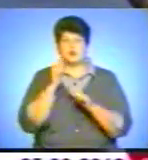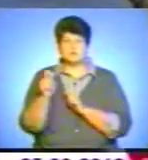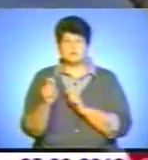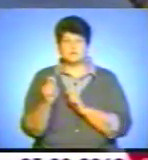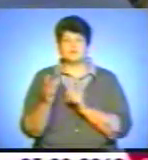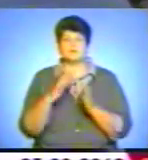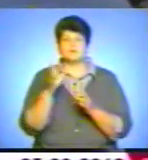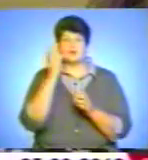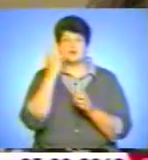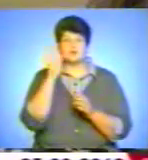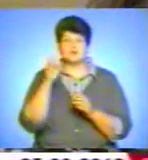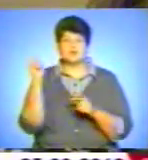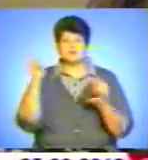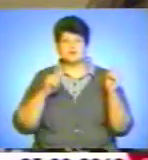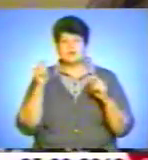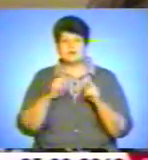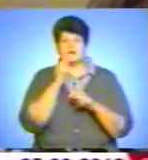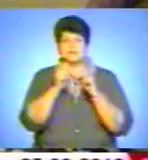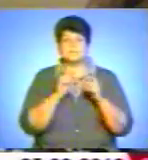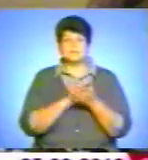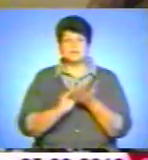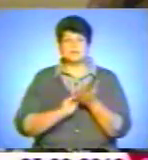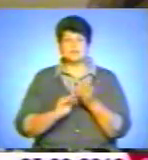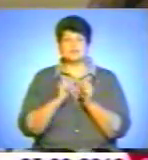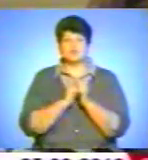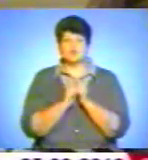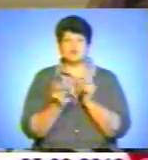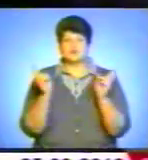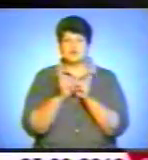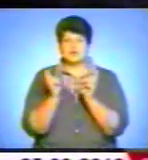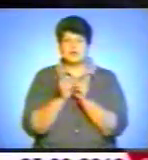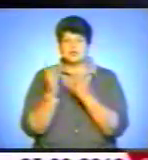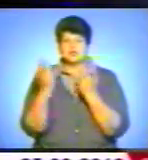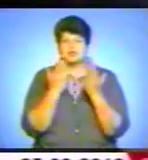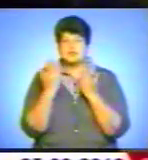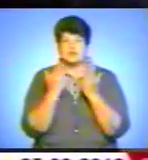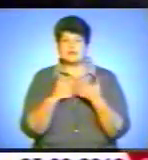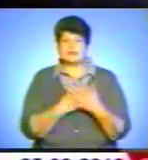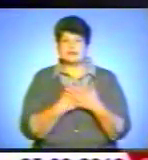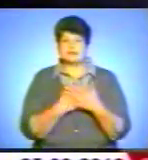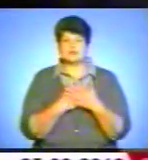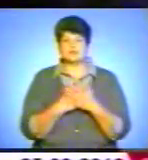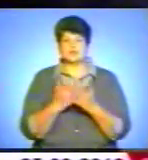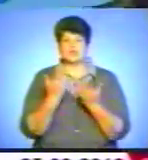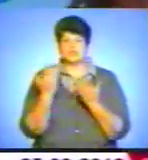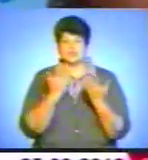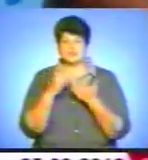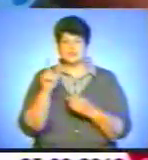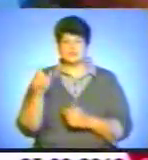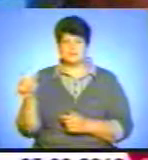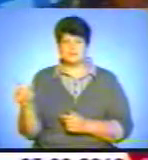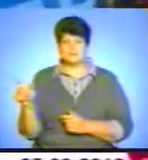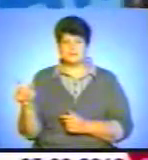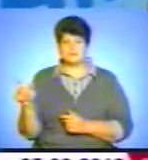фестивалю також нагородять письменників, які найчастіше зустрічалися з читачами і, звісно, найактивніших читачів. Якщо